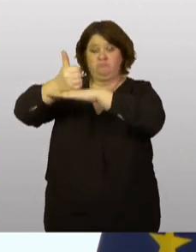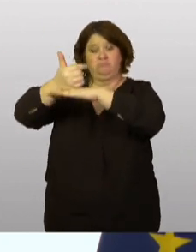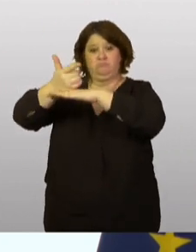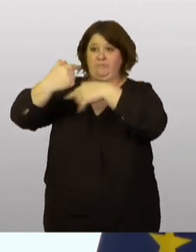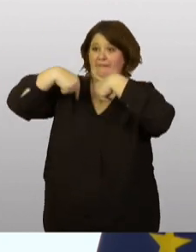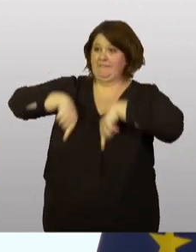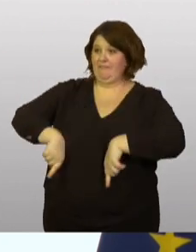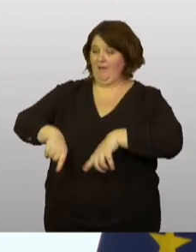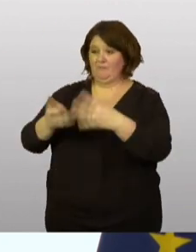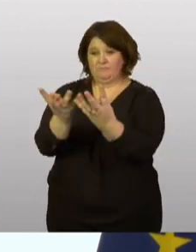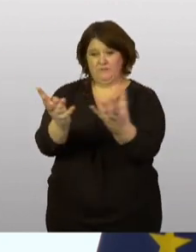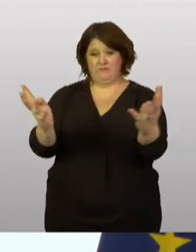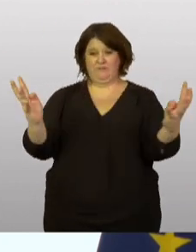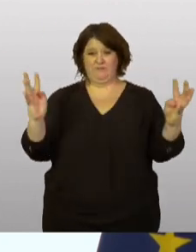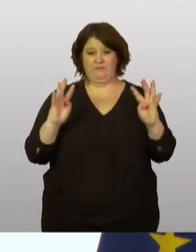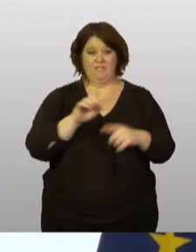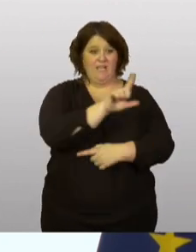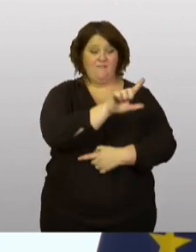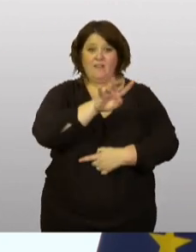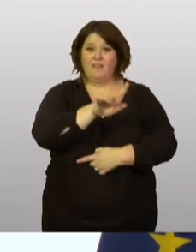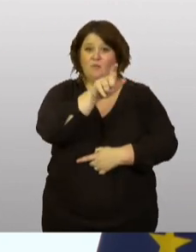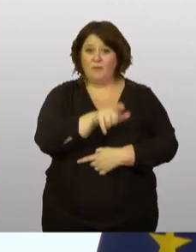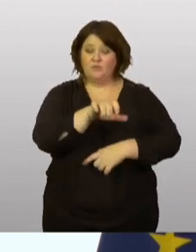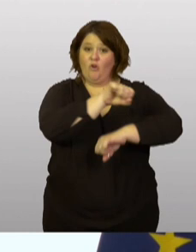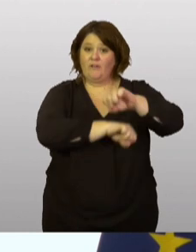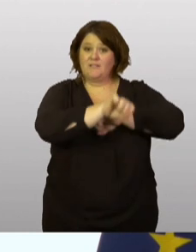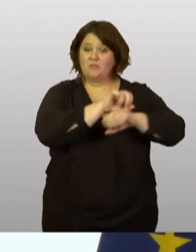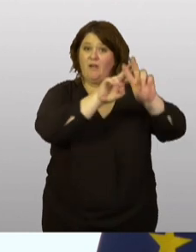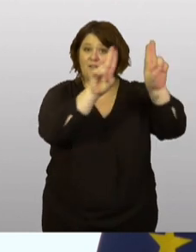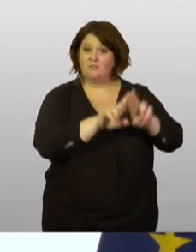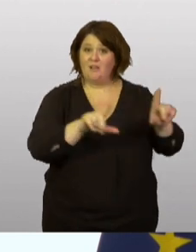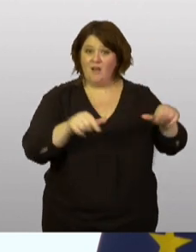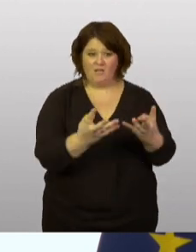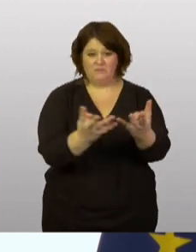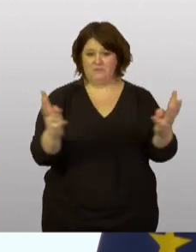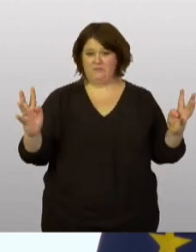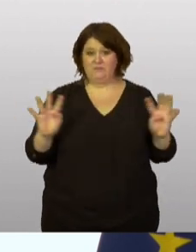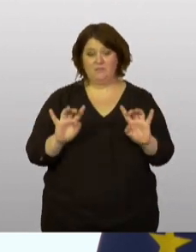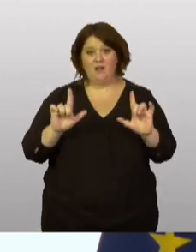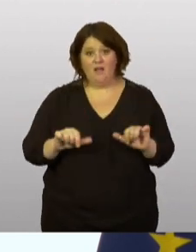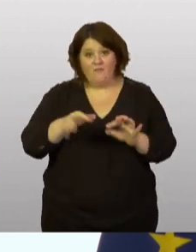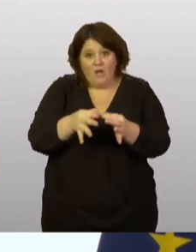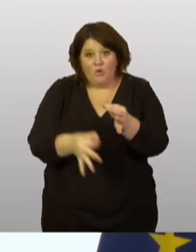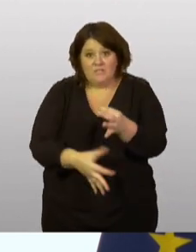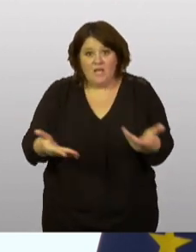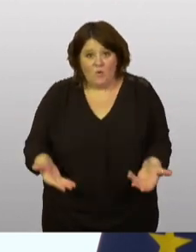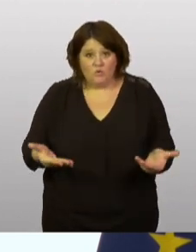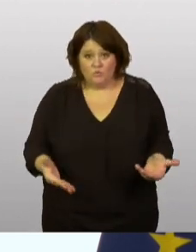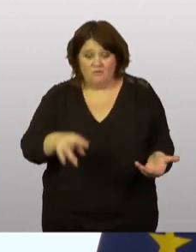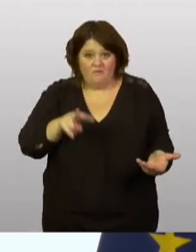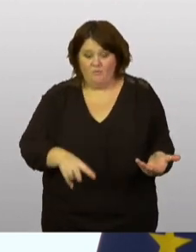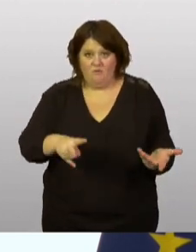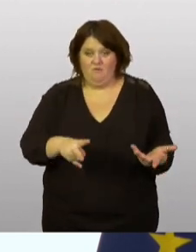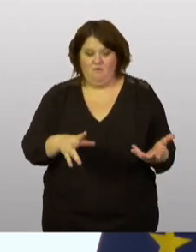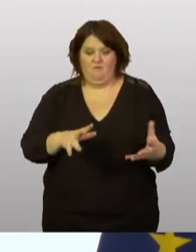Etats et 24 organisations internationales. Notre résultat d'aujourd'hui a une